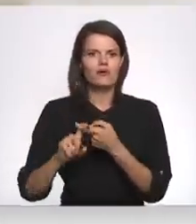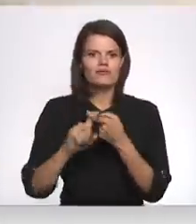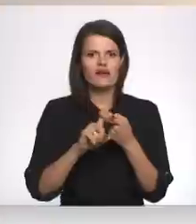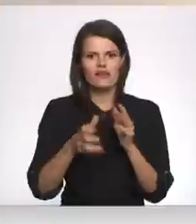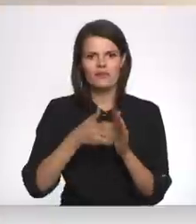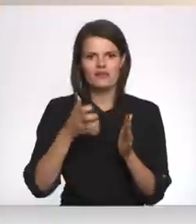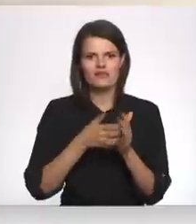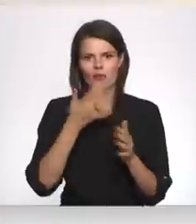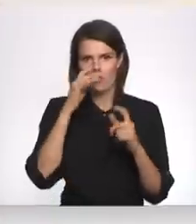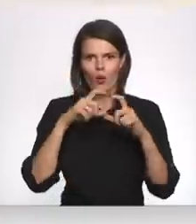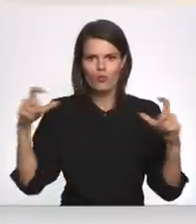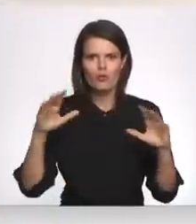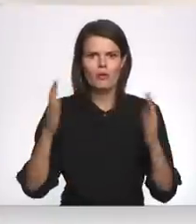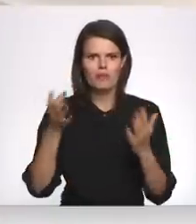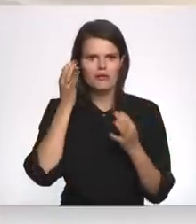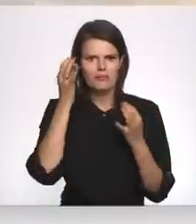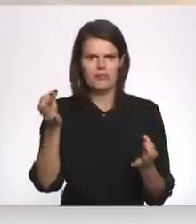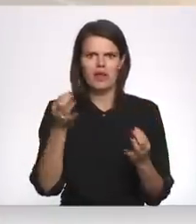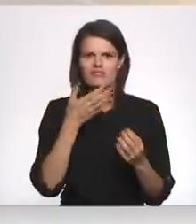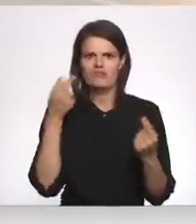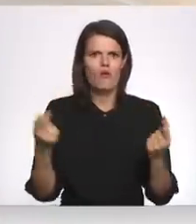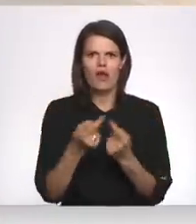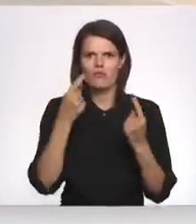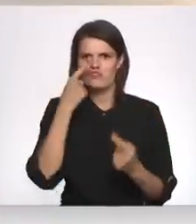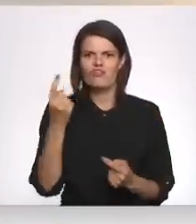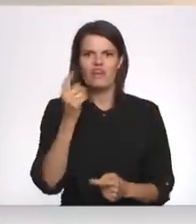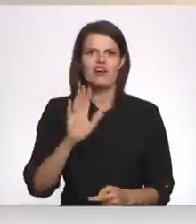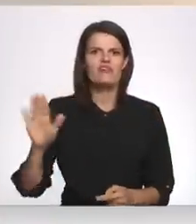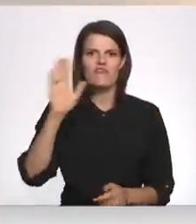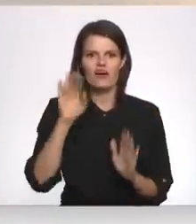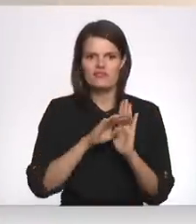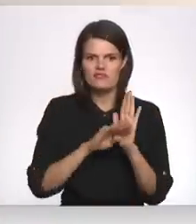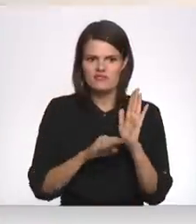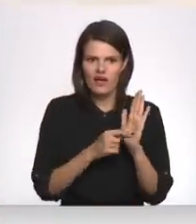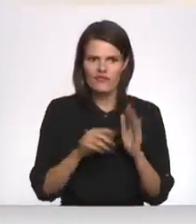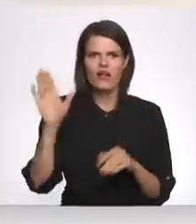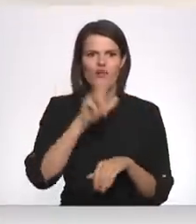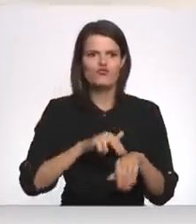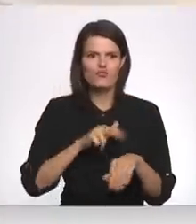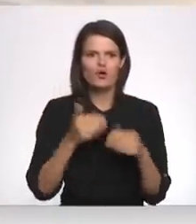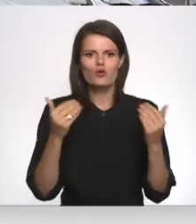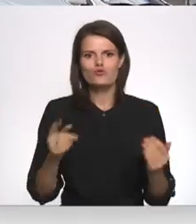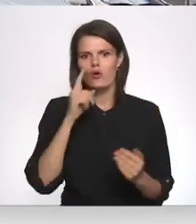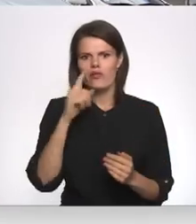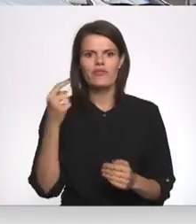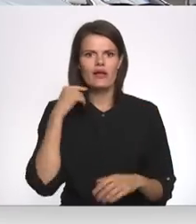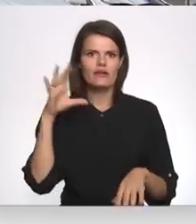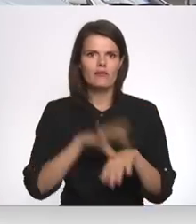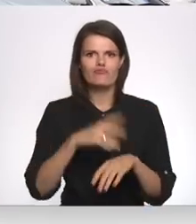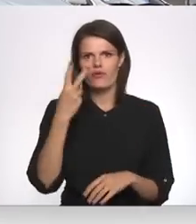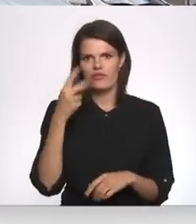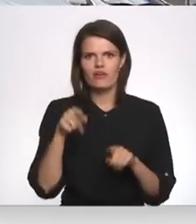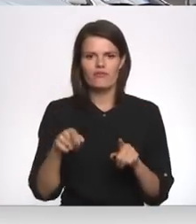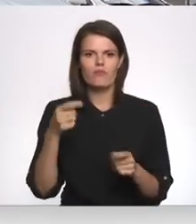izmantotajām zīmēm, taču precīzi neatbilst nevienā valstī noteiktiem standartiem. Valsts policīšu un daļ Rīgā pieķērusi divus